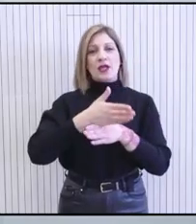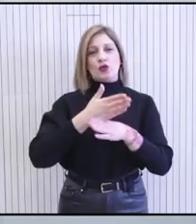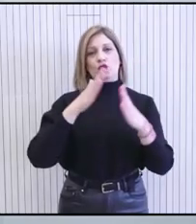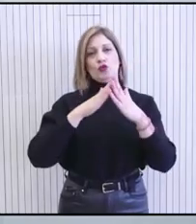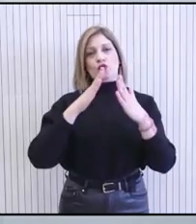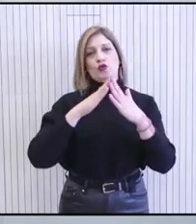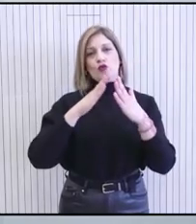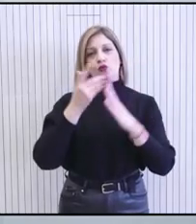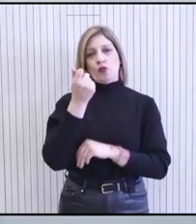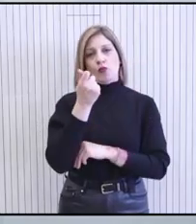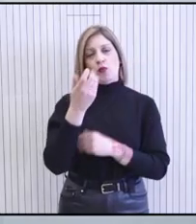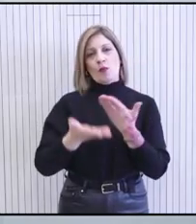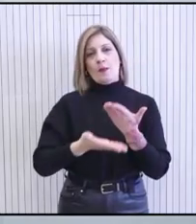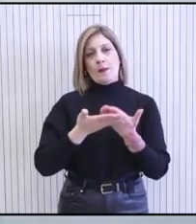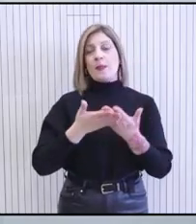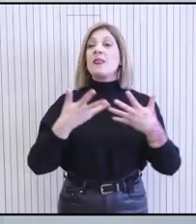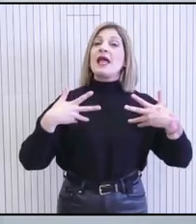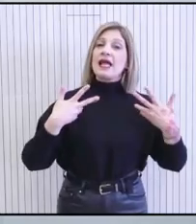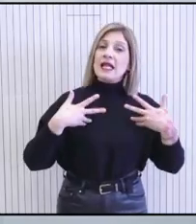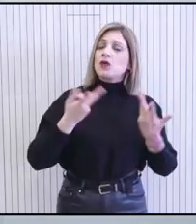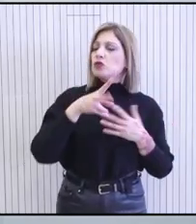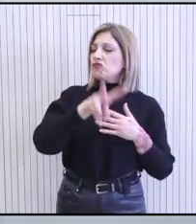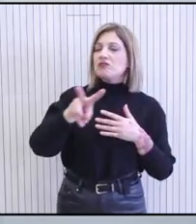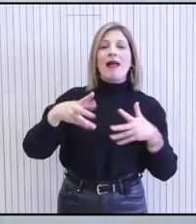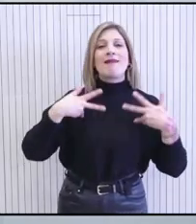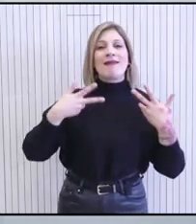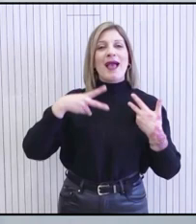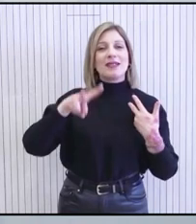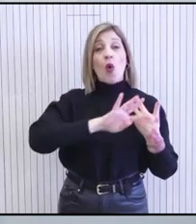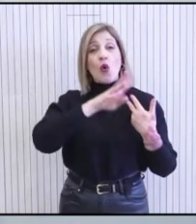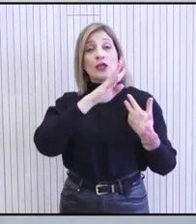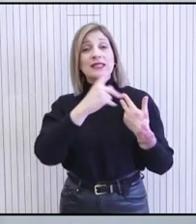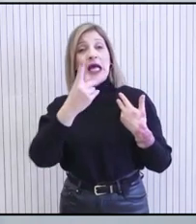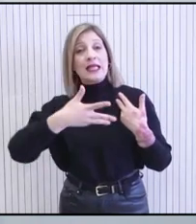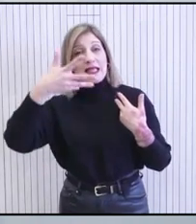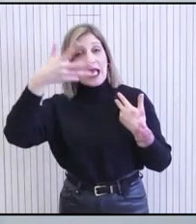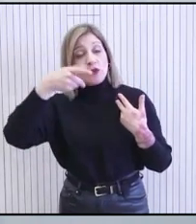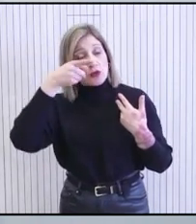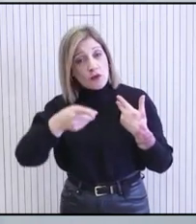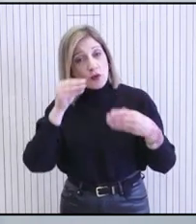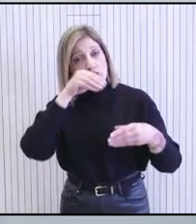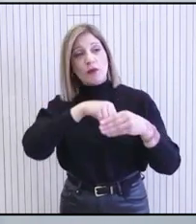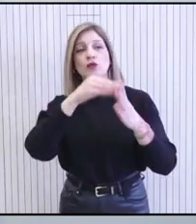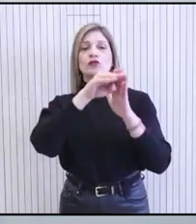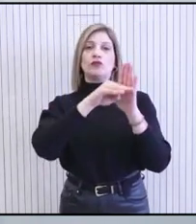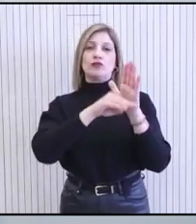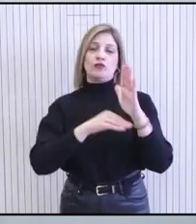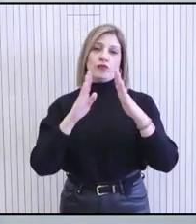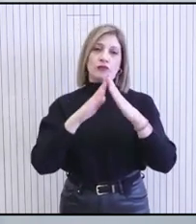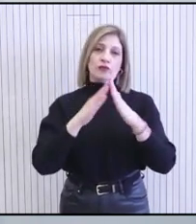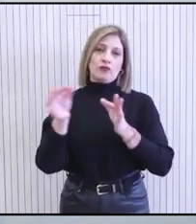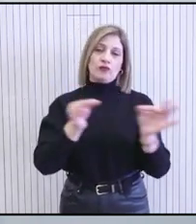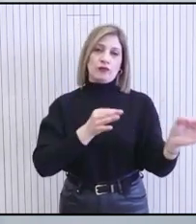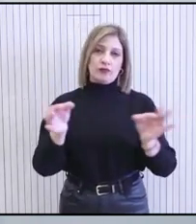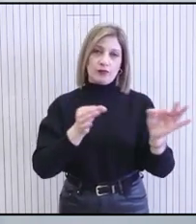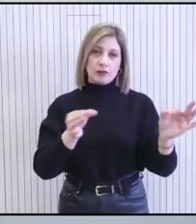σχέδιο παραχώρησης οικονομικής βοήθειας σε νέους ή και νεαρά ζευγάρια μέχρι 41 ετών, τα οποία εμπίπτουν στην ολοκληρωμένη στεγαστική πολιτική του